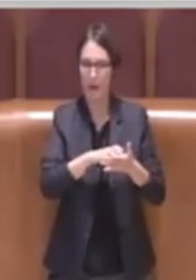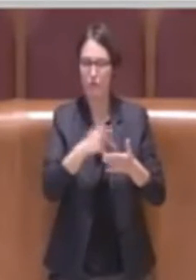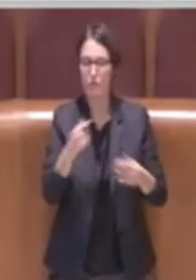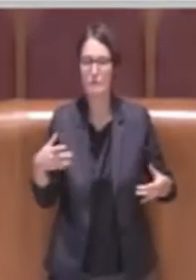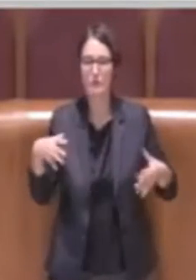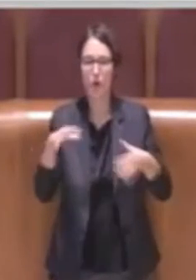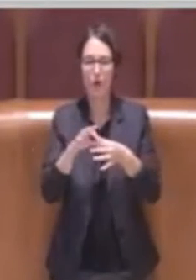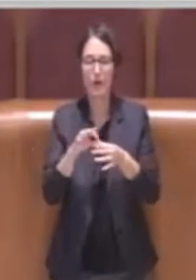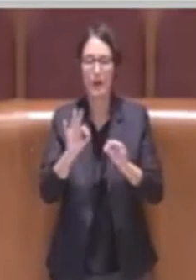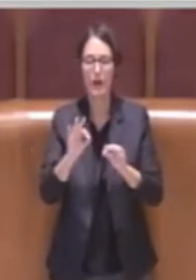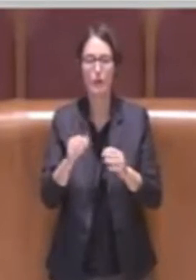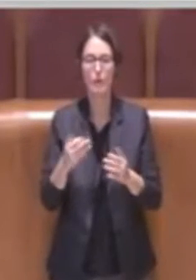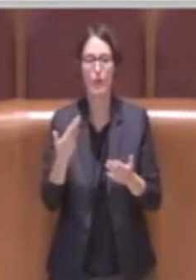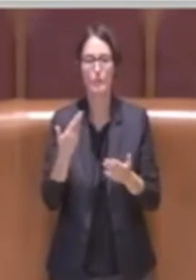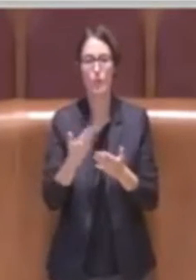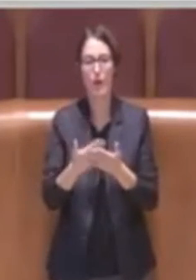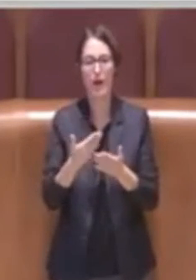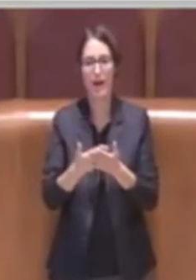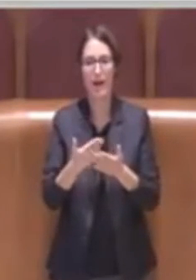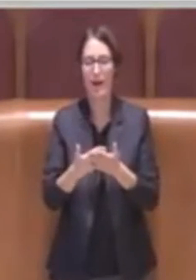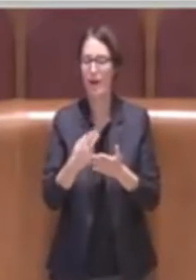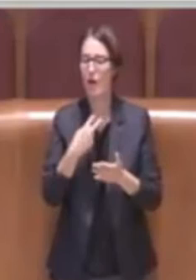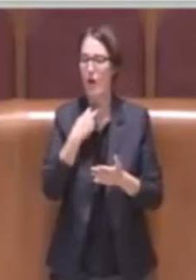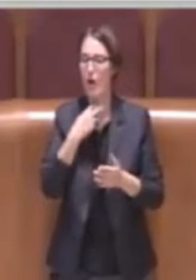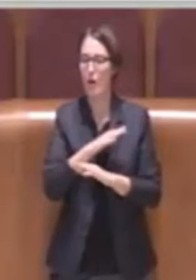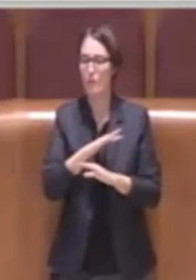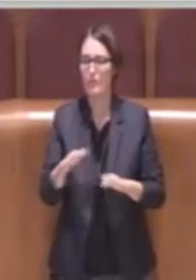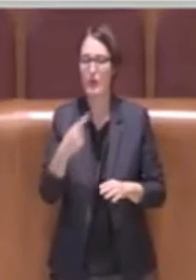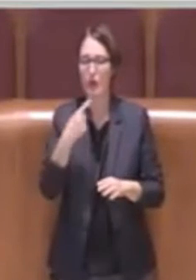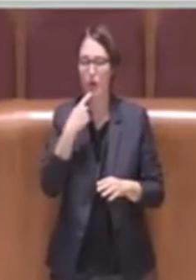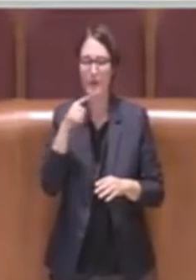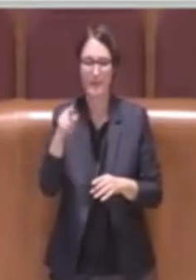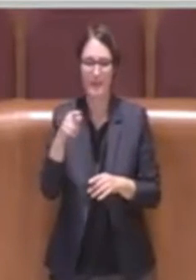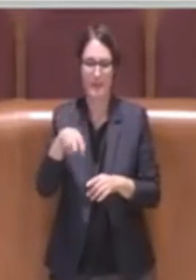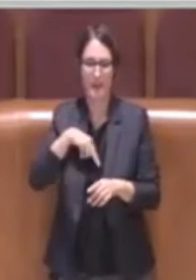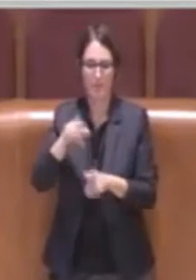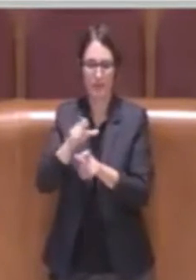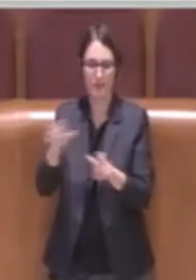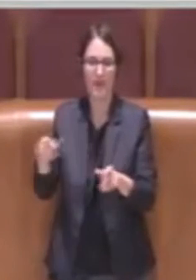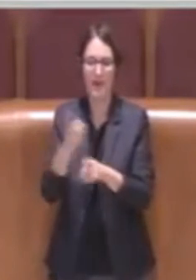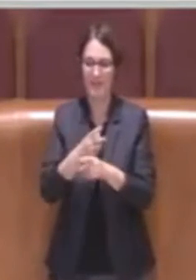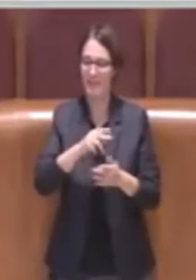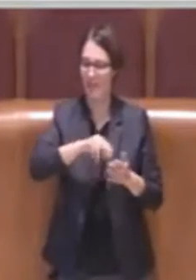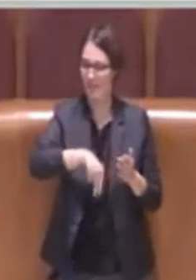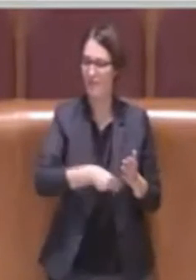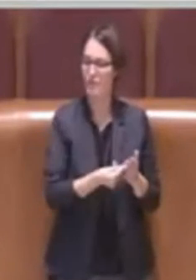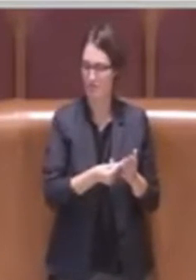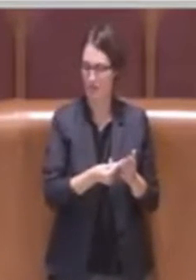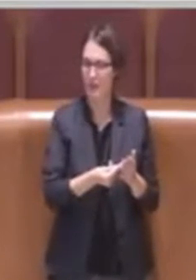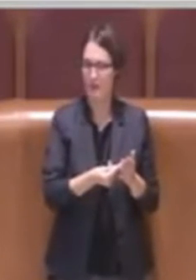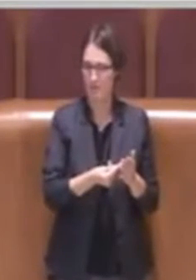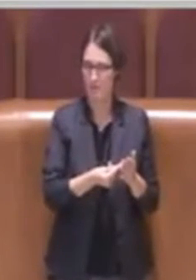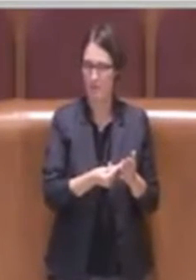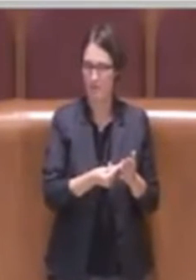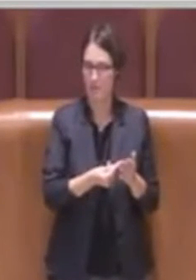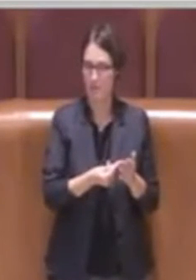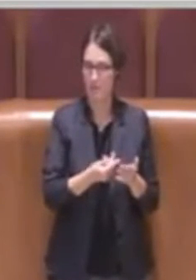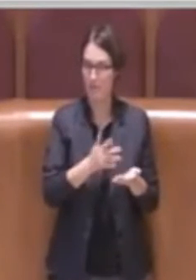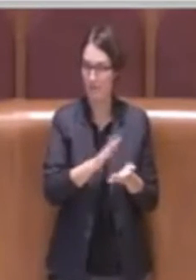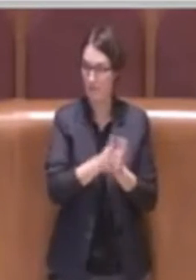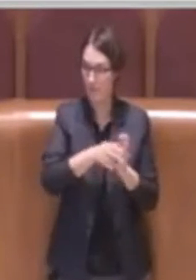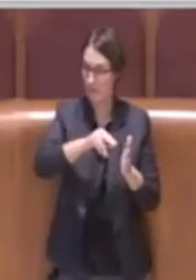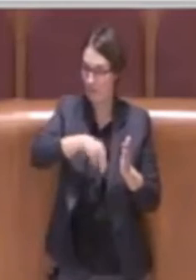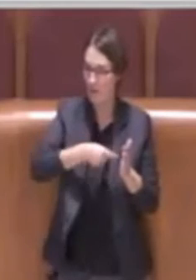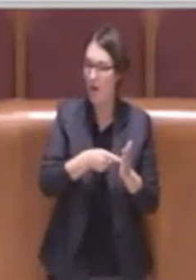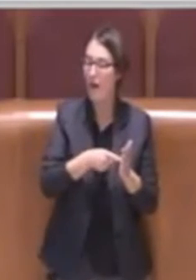Grazie I privati devono firmare ai quali è subordinato il rilascio del permesso